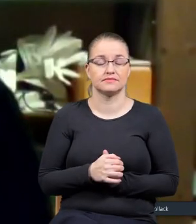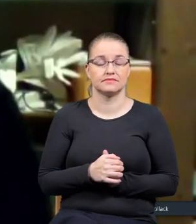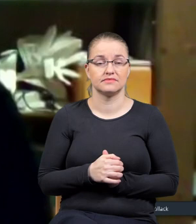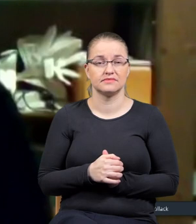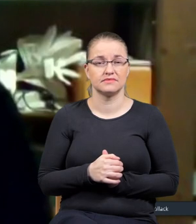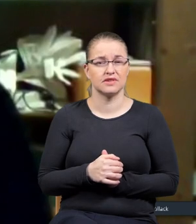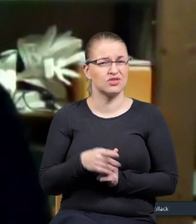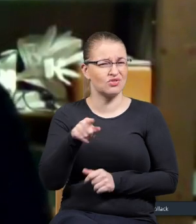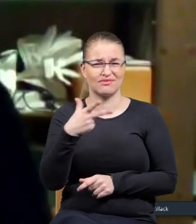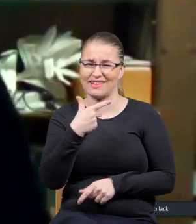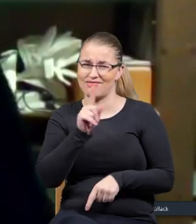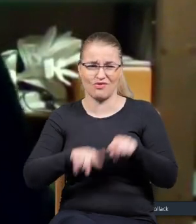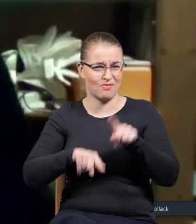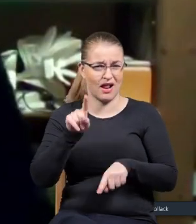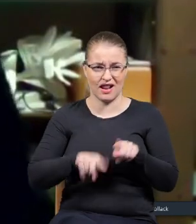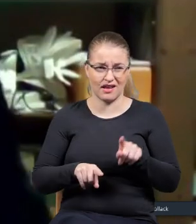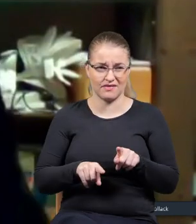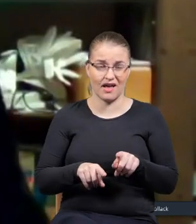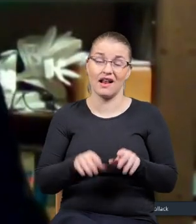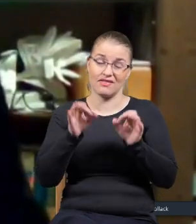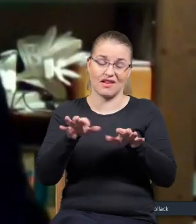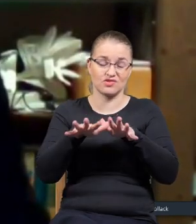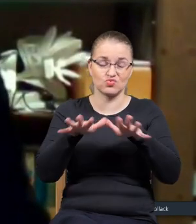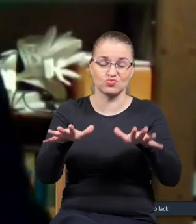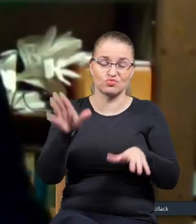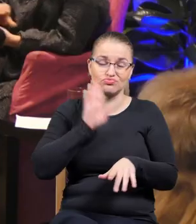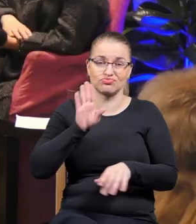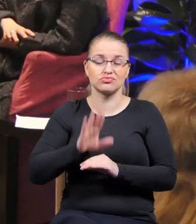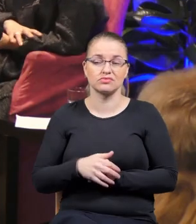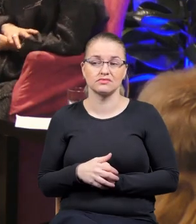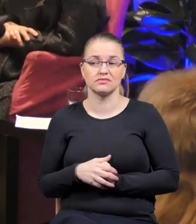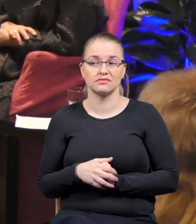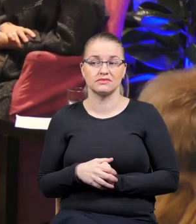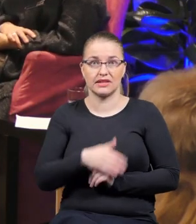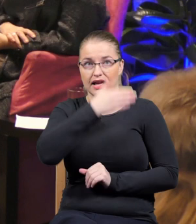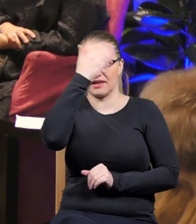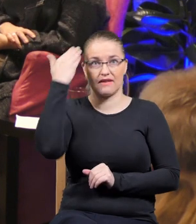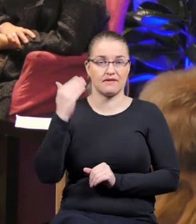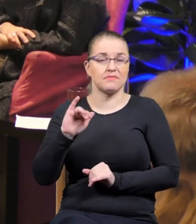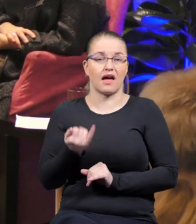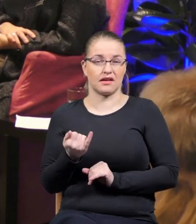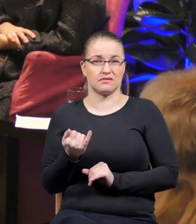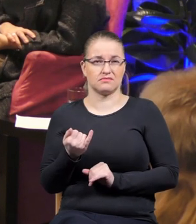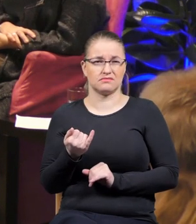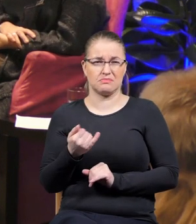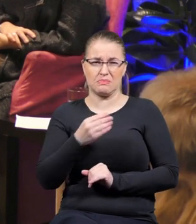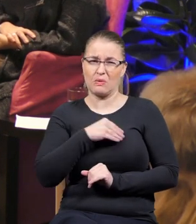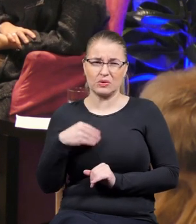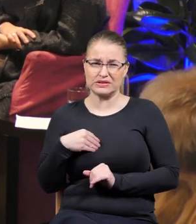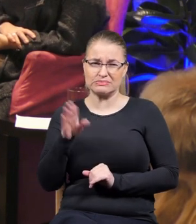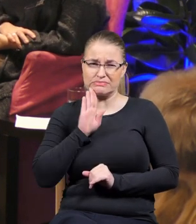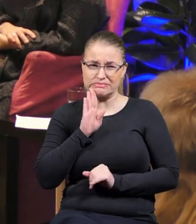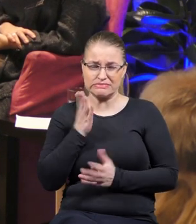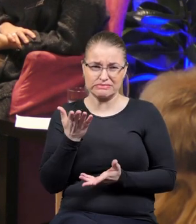Więc to jest nienormalne. Ale to jest teraz powszechne. Niestety. Ja nie wiem, chyba w Polsce też nie jest takie...